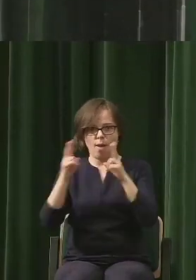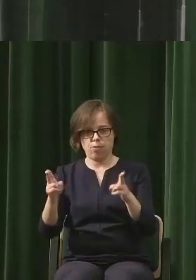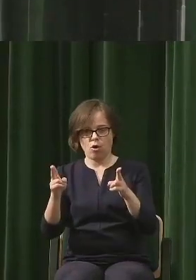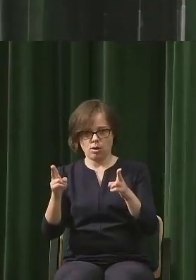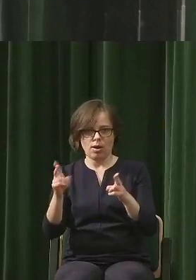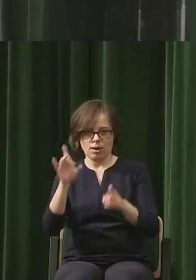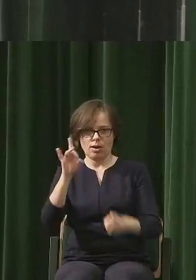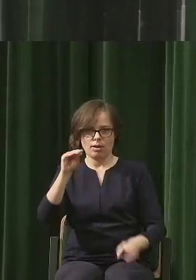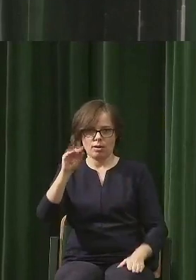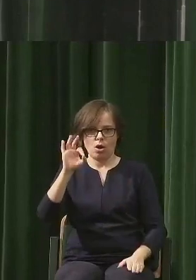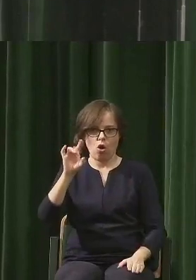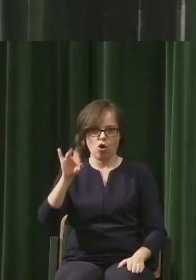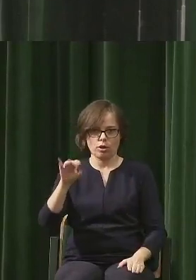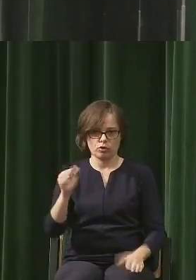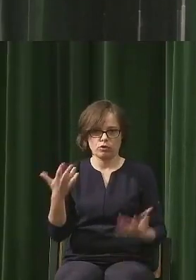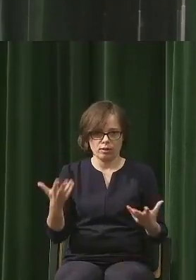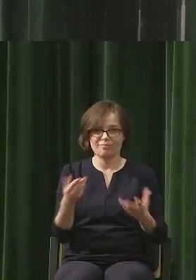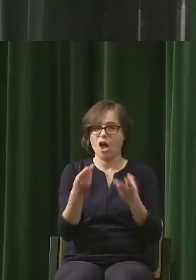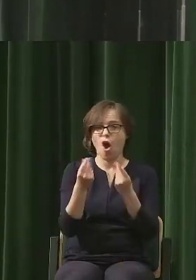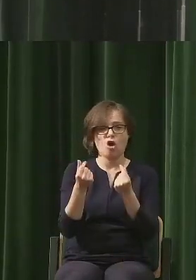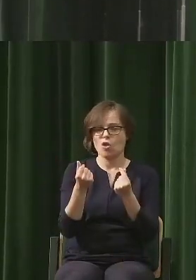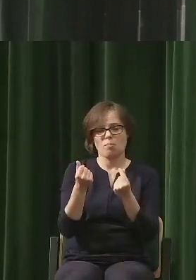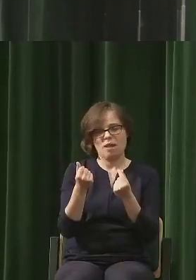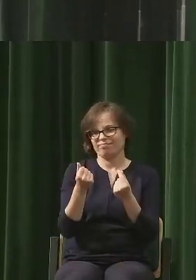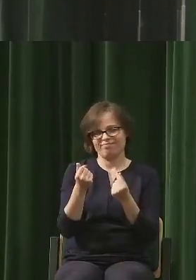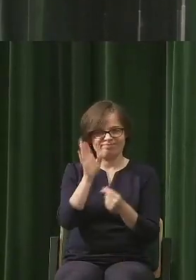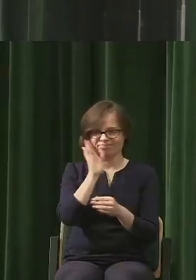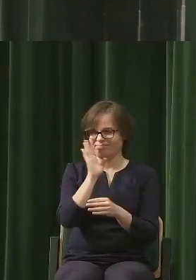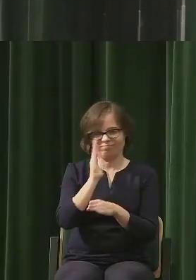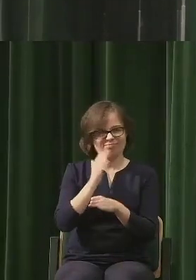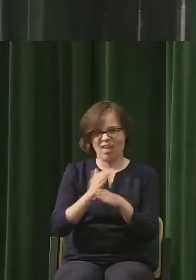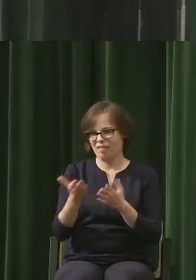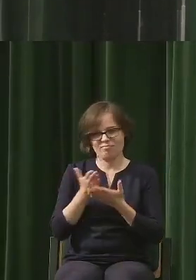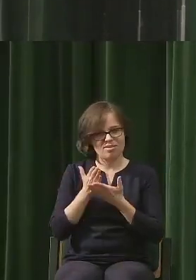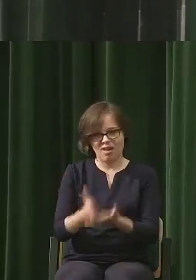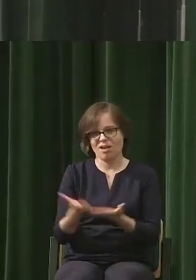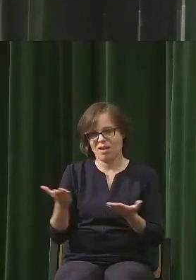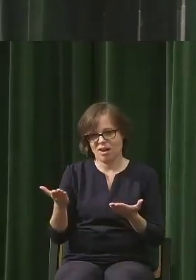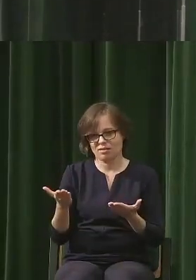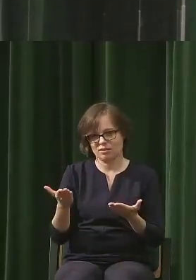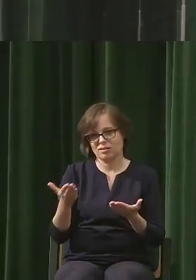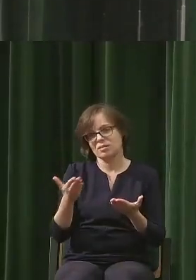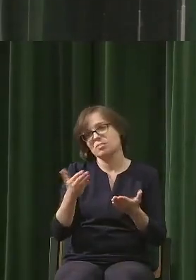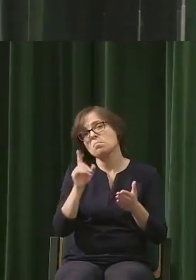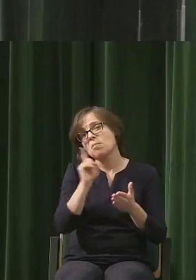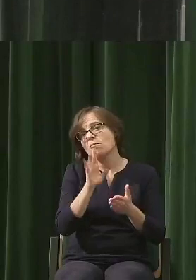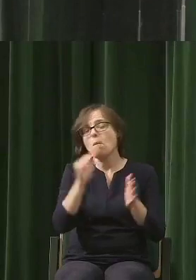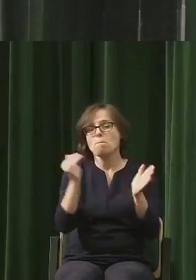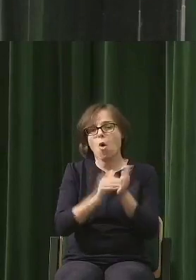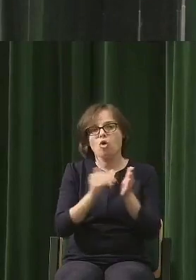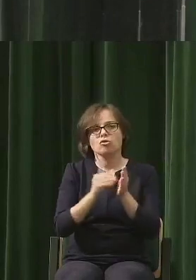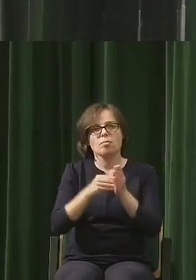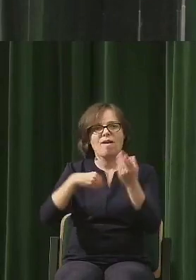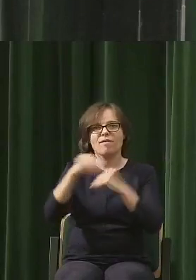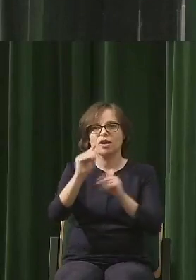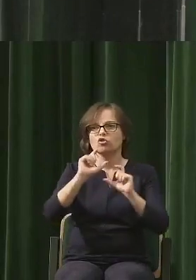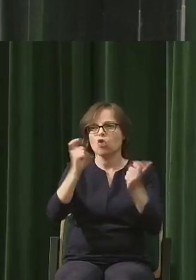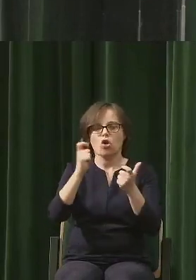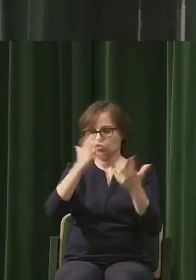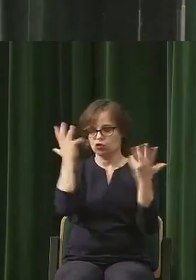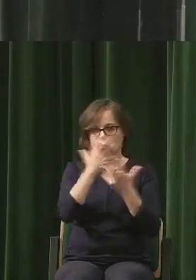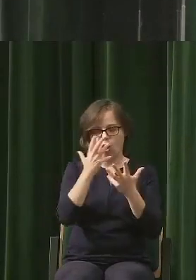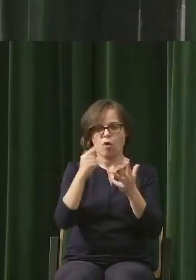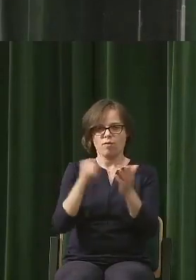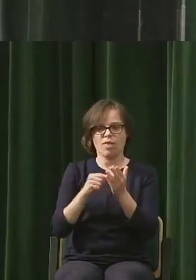bardzo cały czas z tym nie radzi. Zobaczymy, czy jakiś wstrząs nie będzie jednak nie zmusi nas do tego, żebyśmy bardziej na to uważnie spojrzeli.